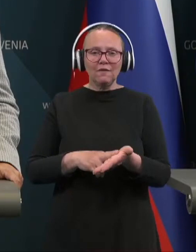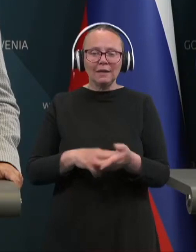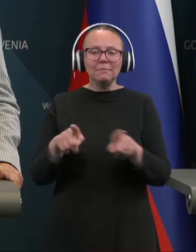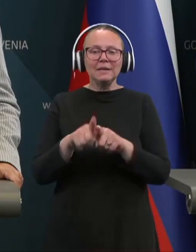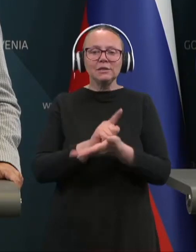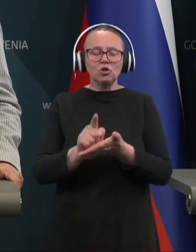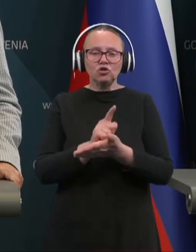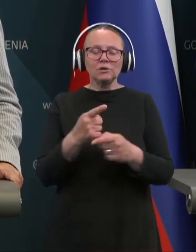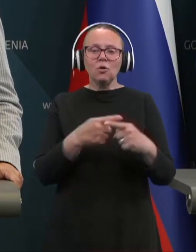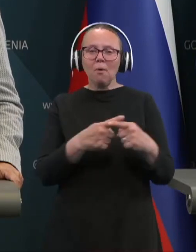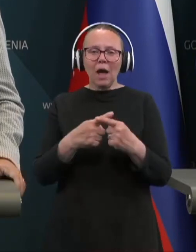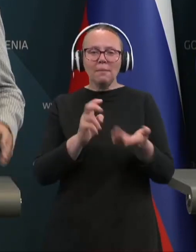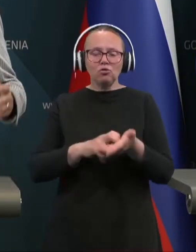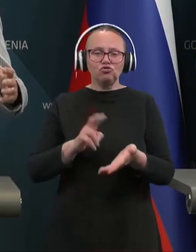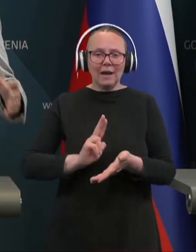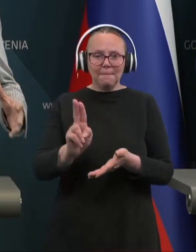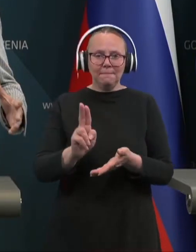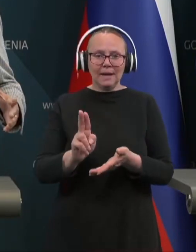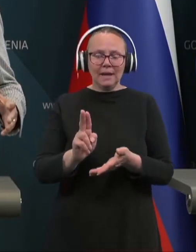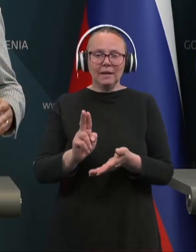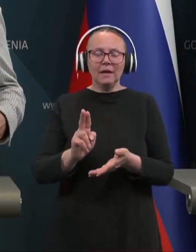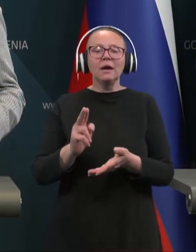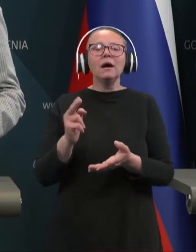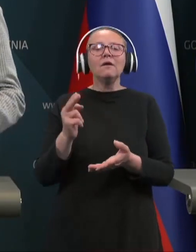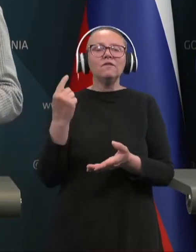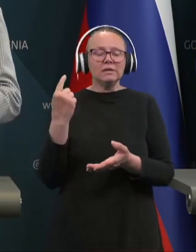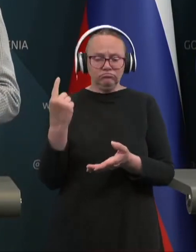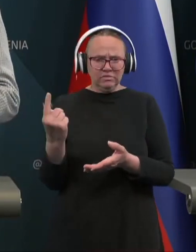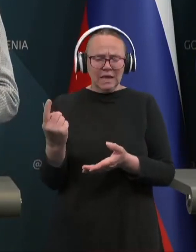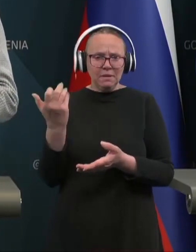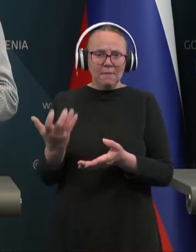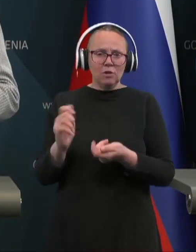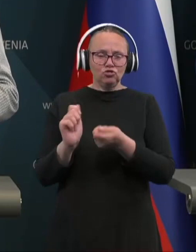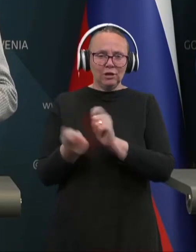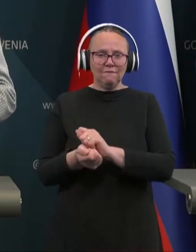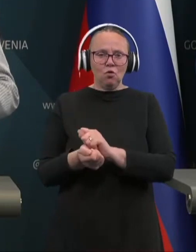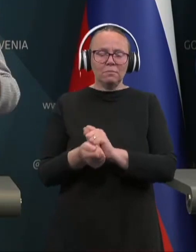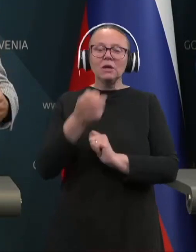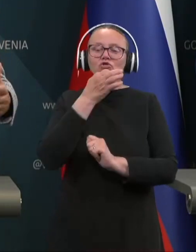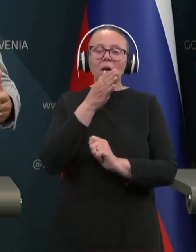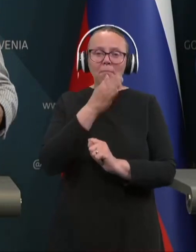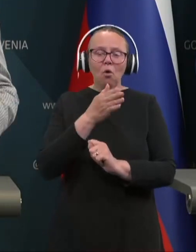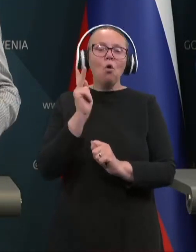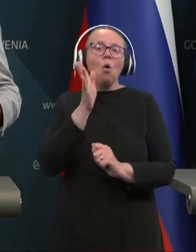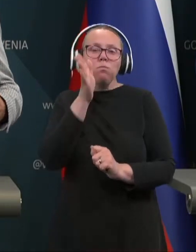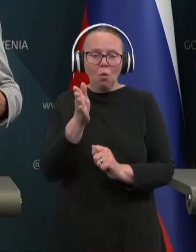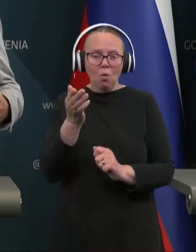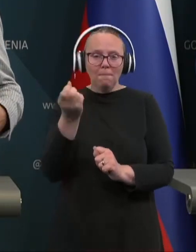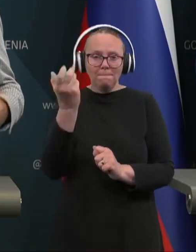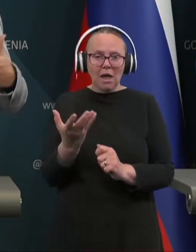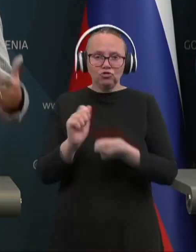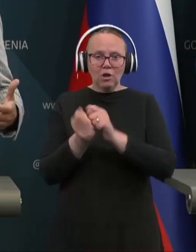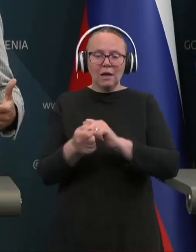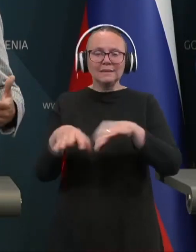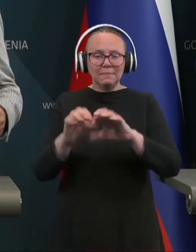hkrati se pogajamo še naprej v sami plačni reformi in če bo in ko bo plačna reforma